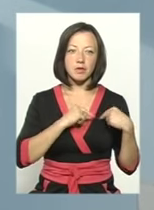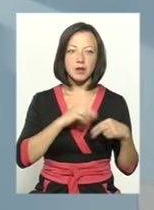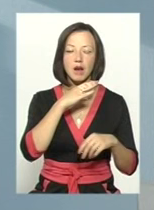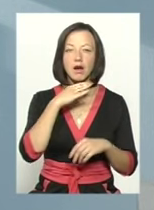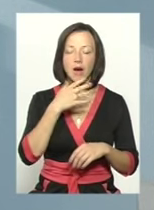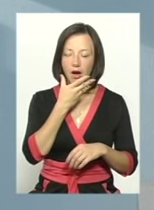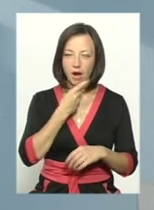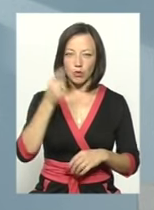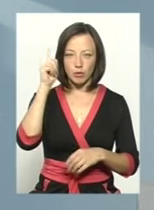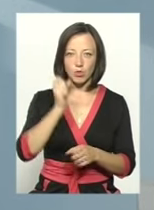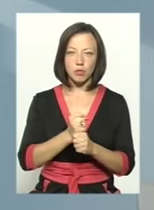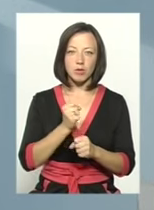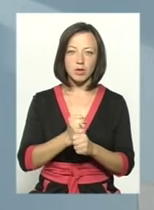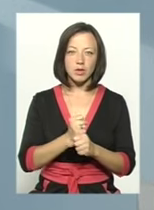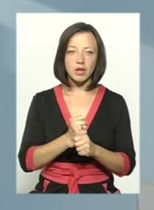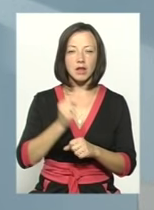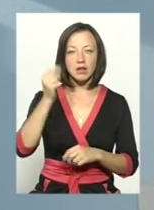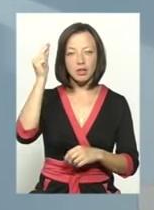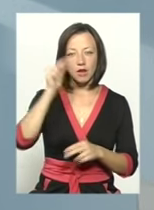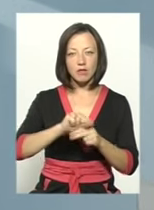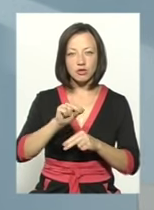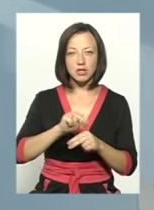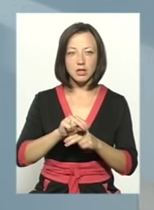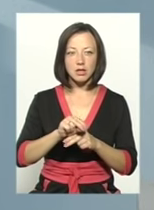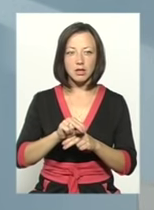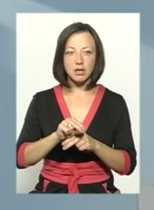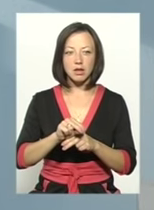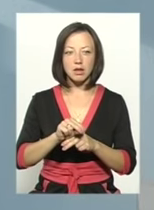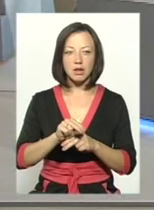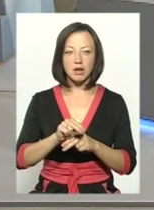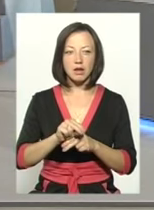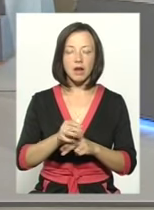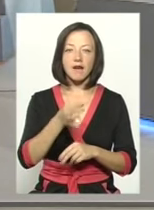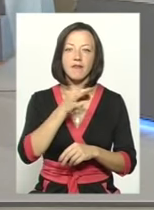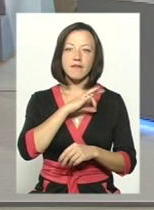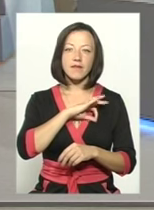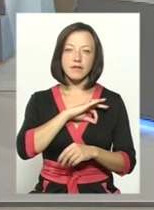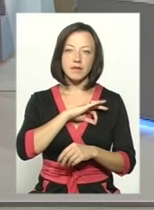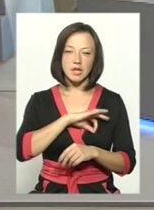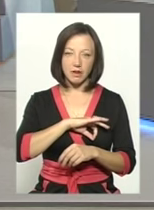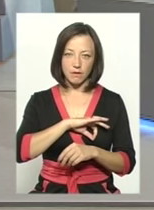гарно вміють робити, а навчити працювати. І ефективно за це…